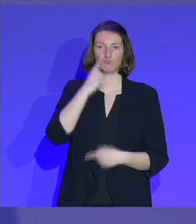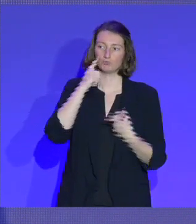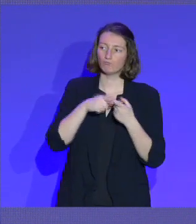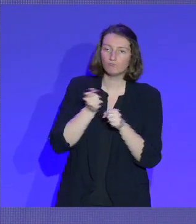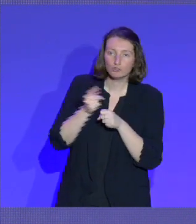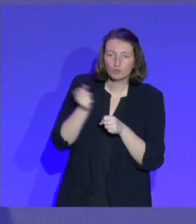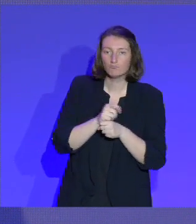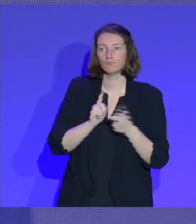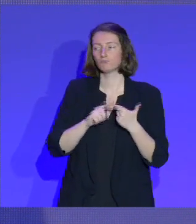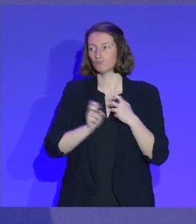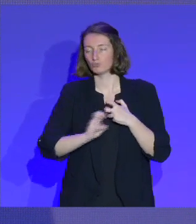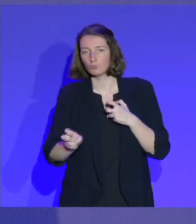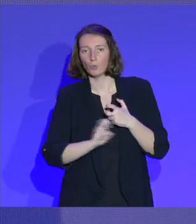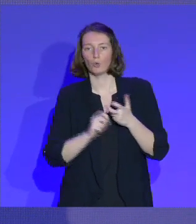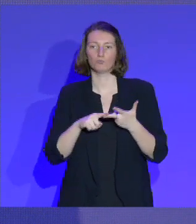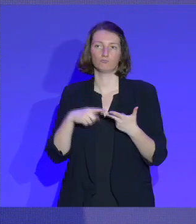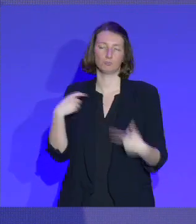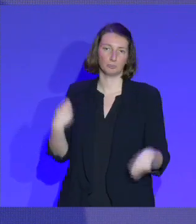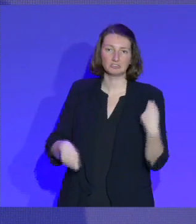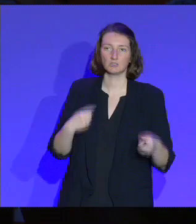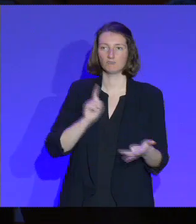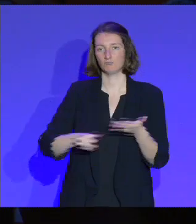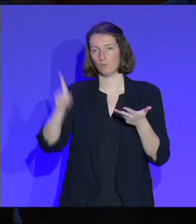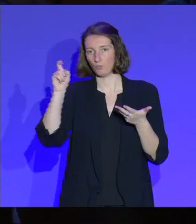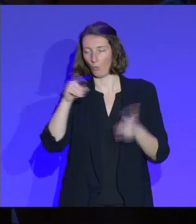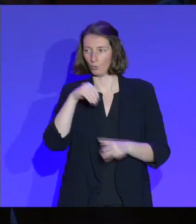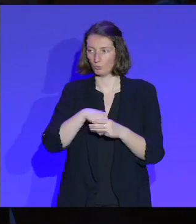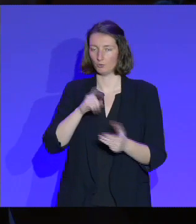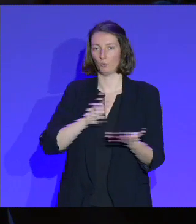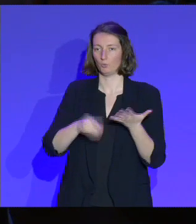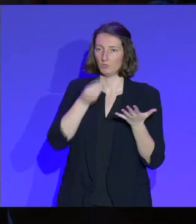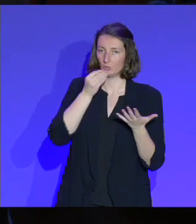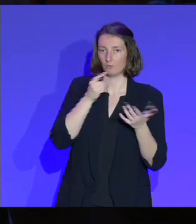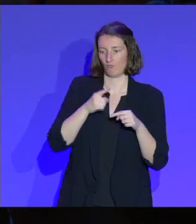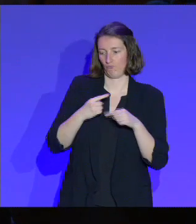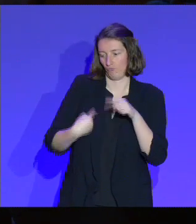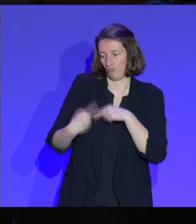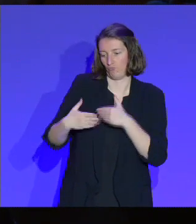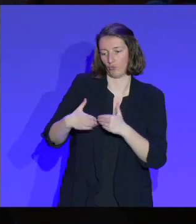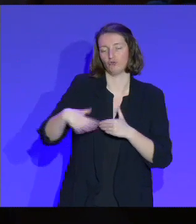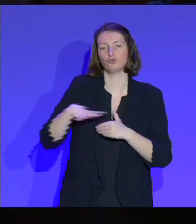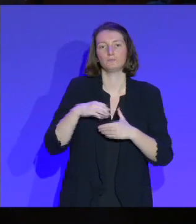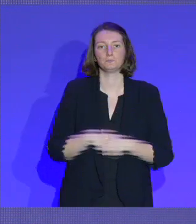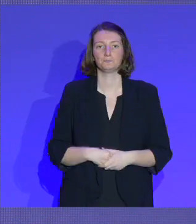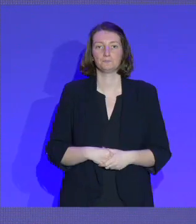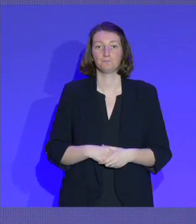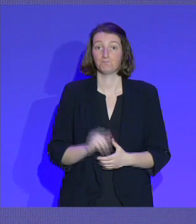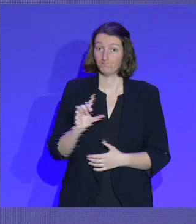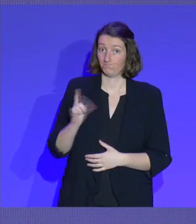transports, plastiques, consommation de l'eau, alimentation en circuit court. Deuxième grand défi.